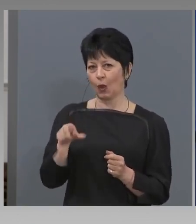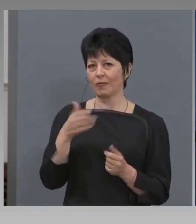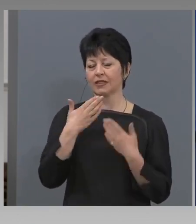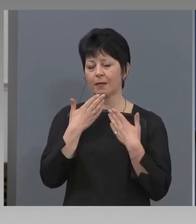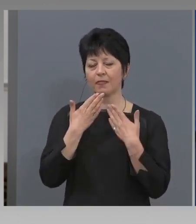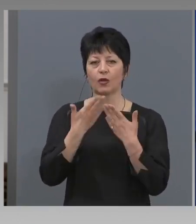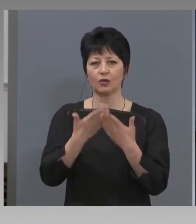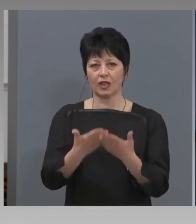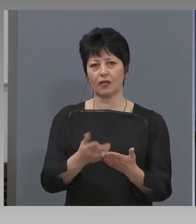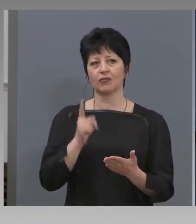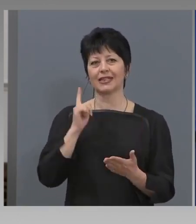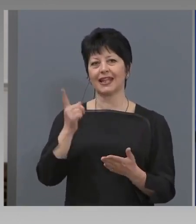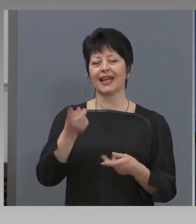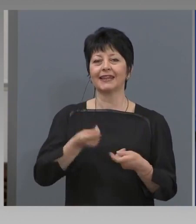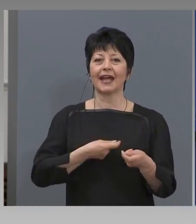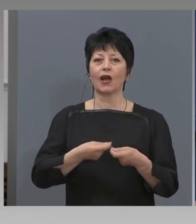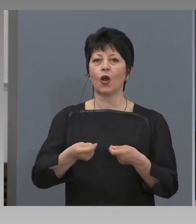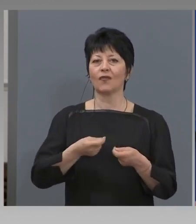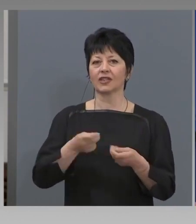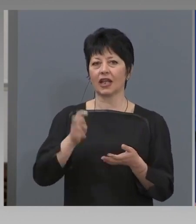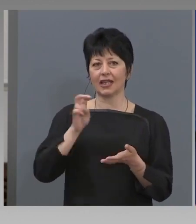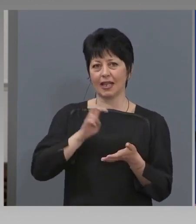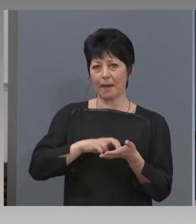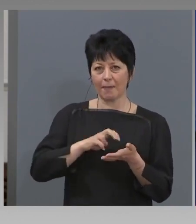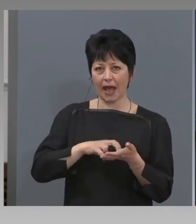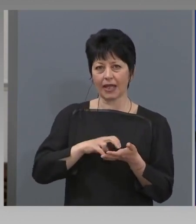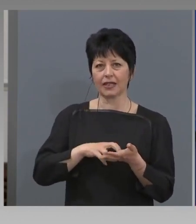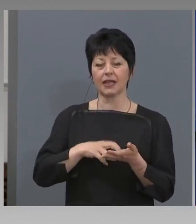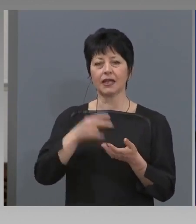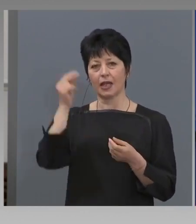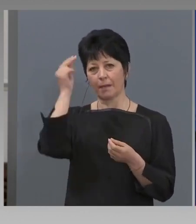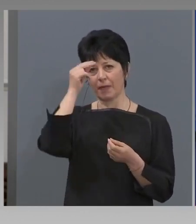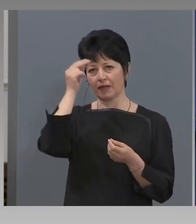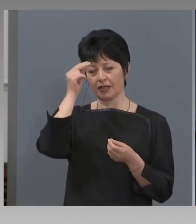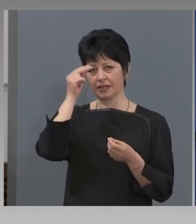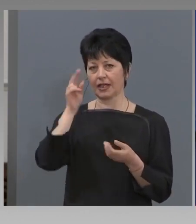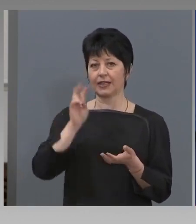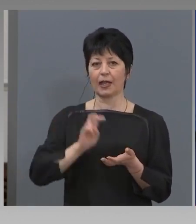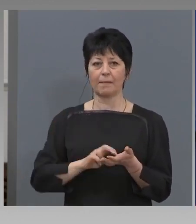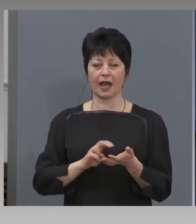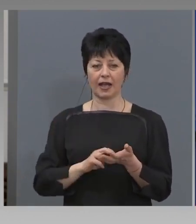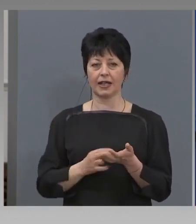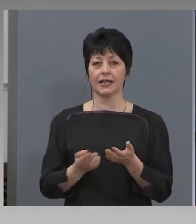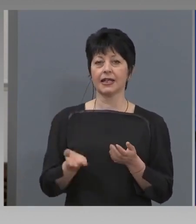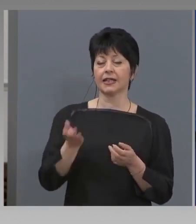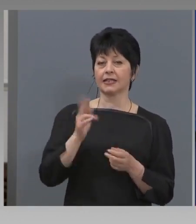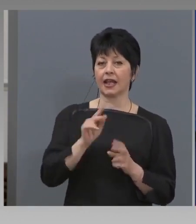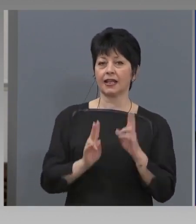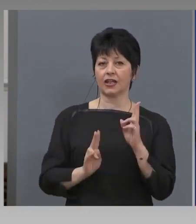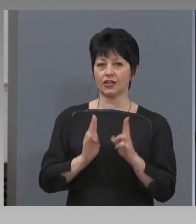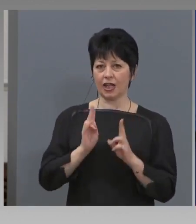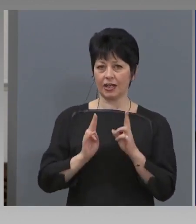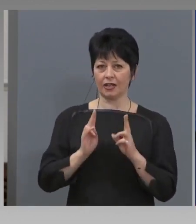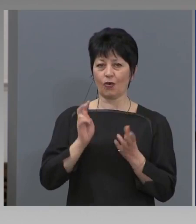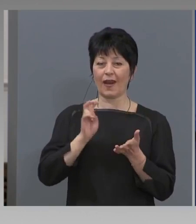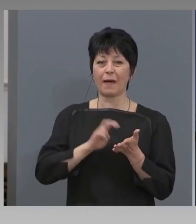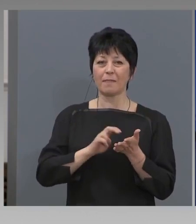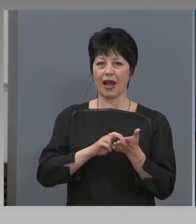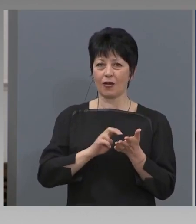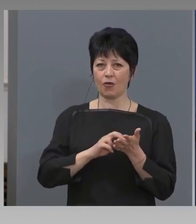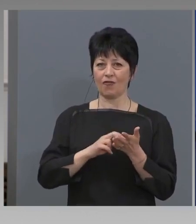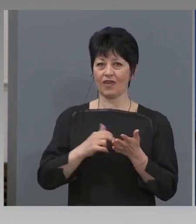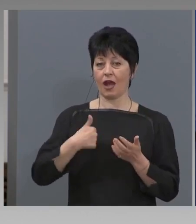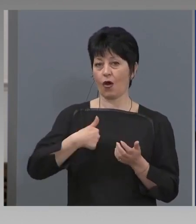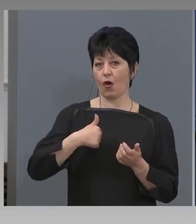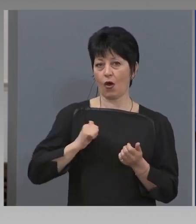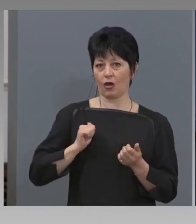към търговските банки и БНБ, които след решението на Европейския банков орган приеха